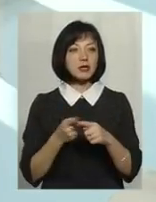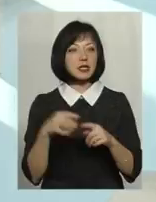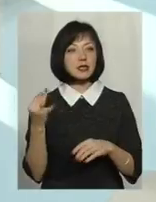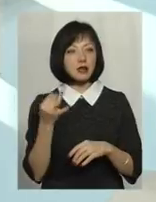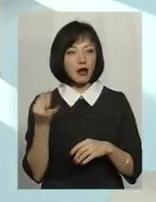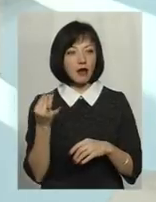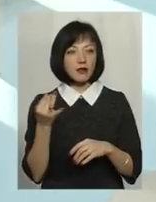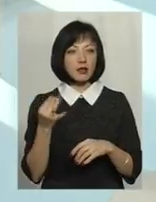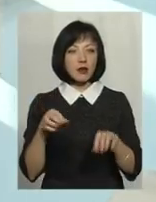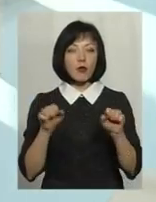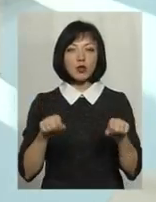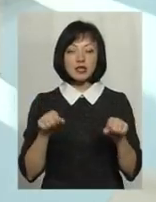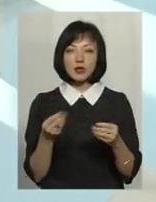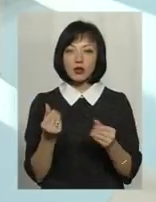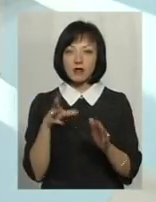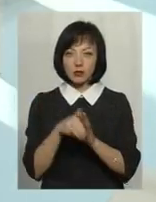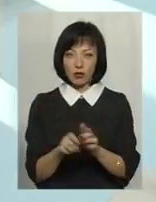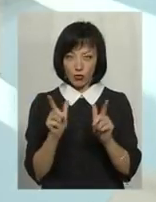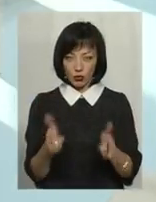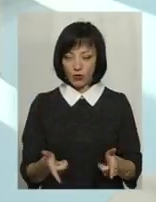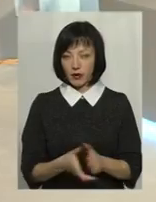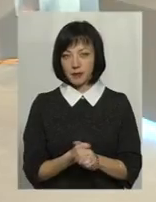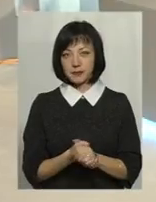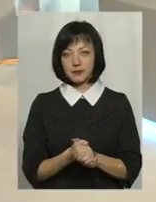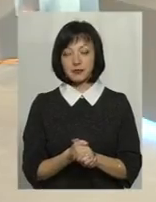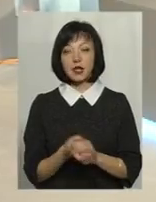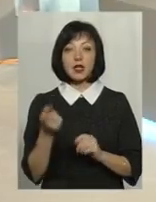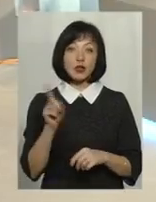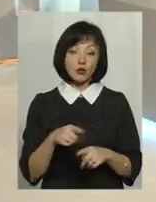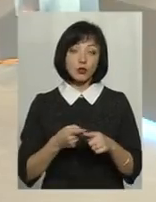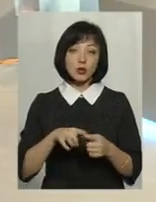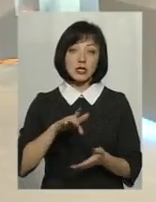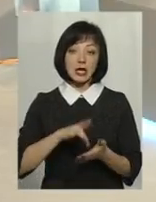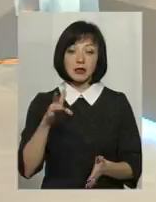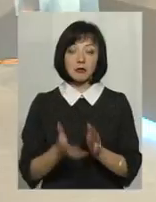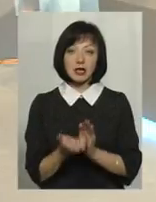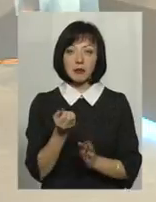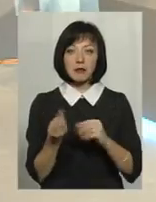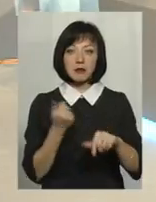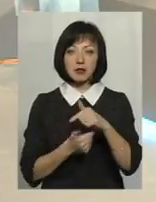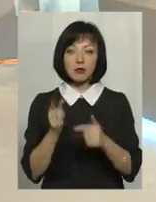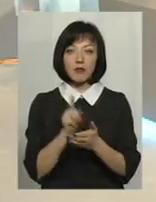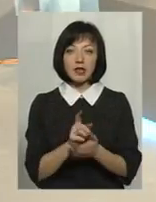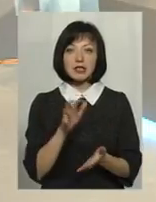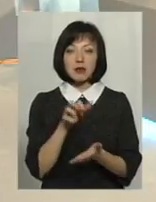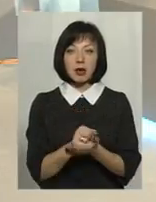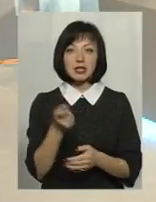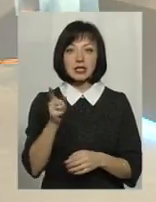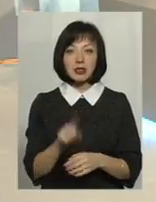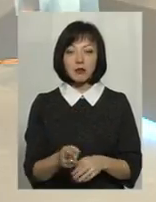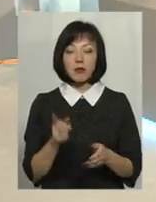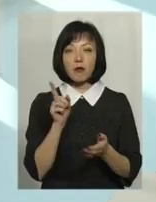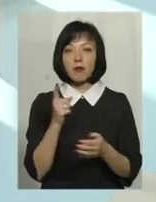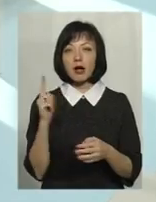цікавить потенційного інвестора, хто готовий в цей бізнес інвестувати. Тому центри підтримки бізнесу, вони повинні займатися тим, що ми